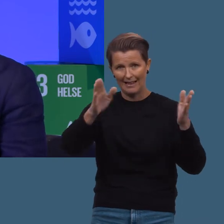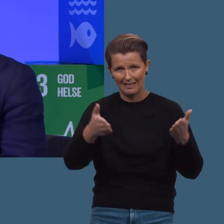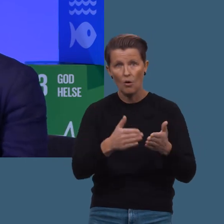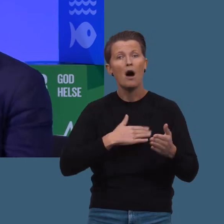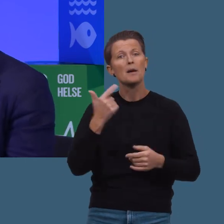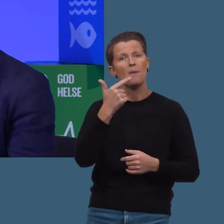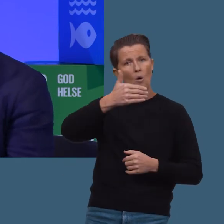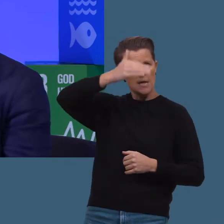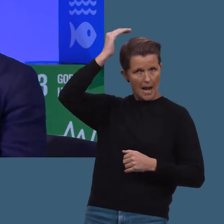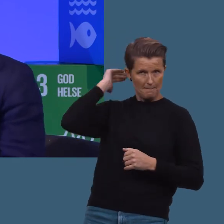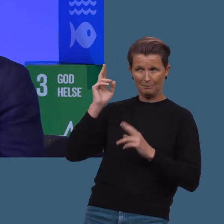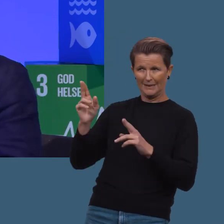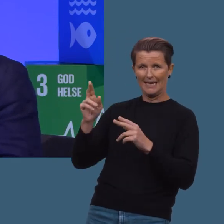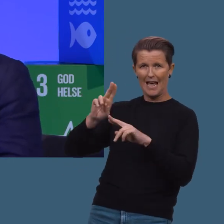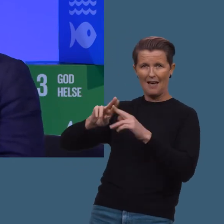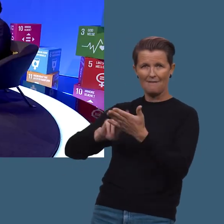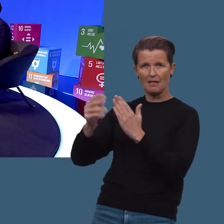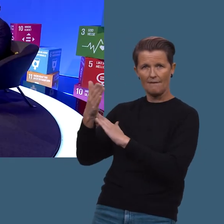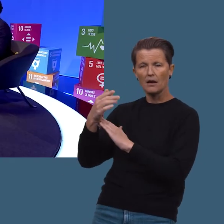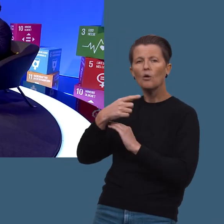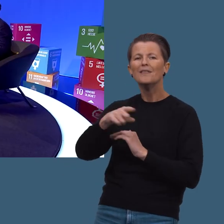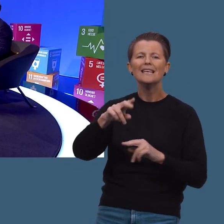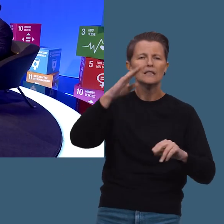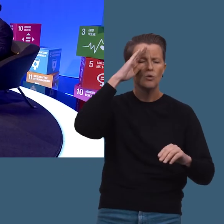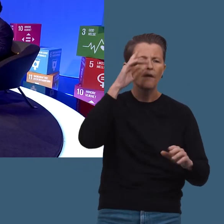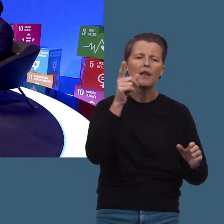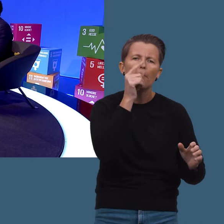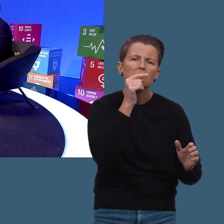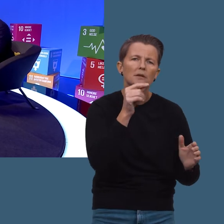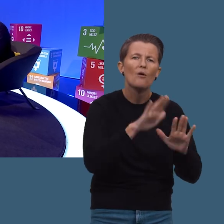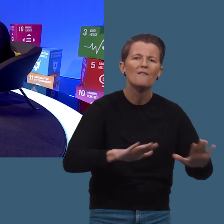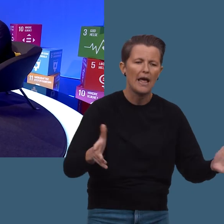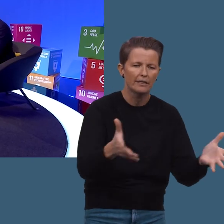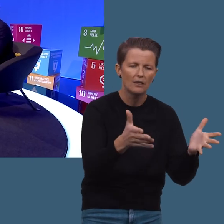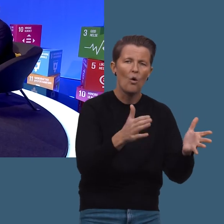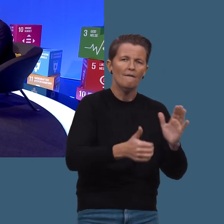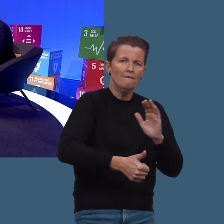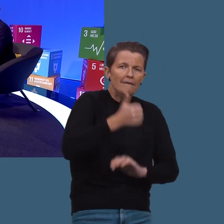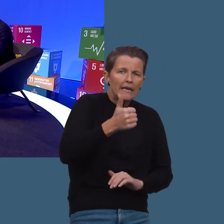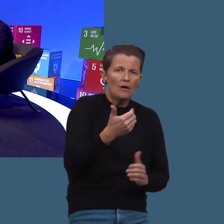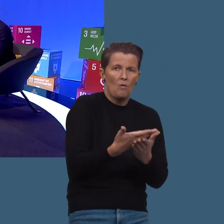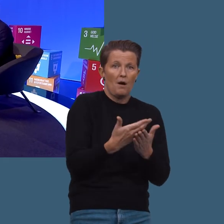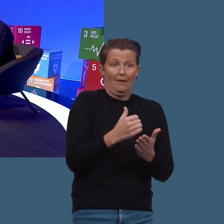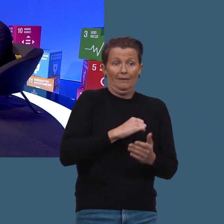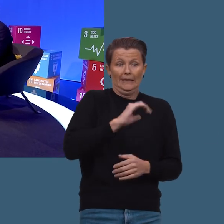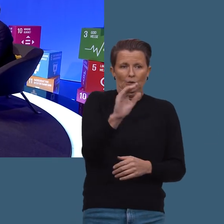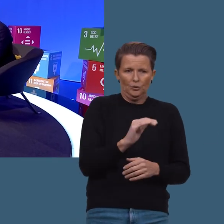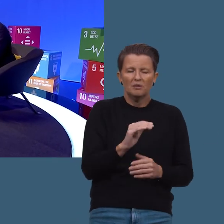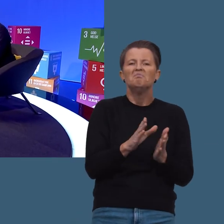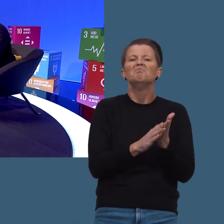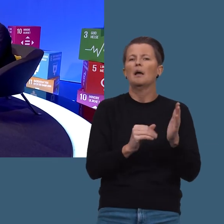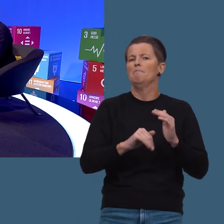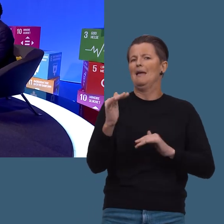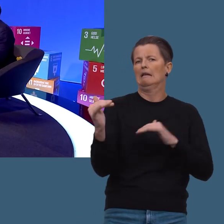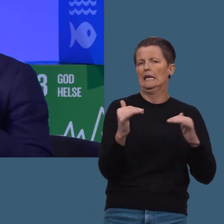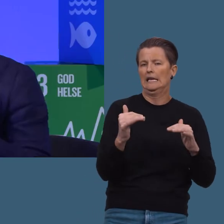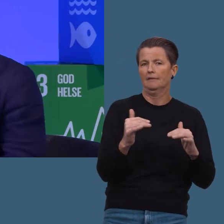hjelm. Samme farge som FN-flagget. Og passer på freden. Og det er en veldig viktig oppgave, fordi uten dem så vil det antageligvis være mye